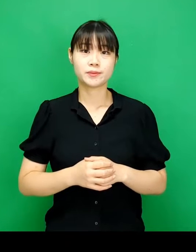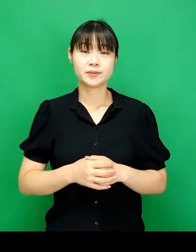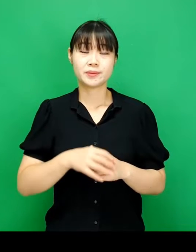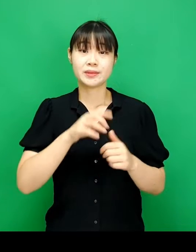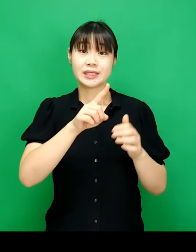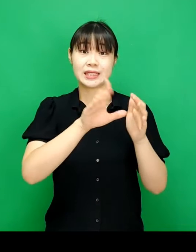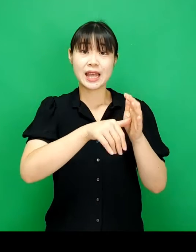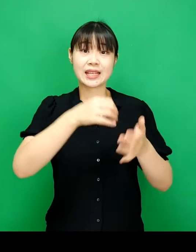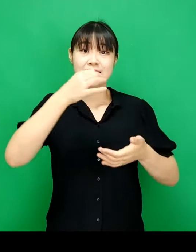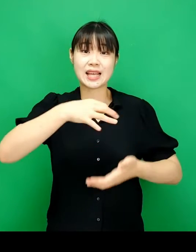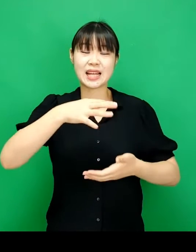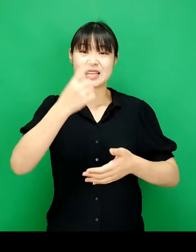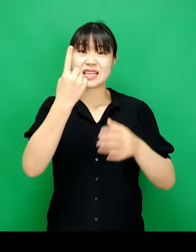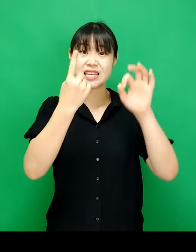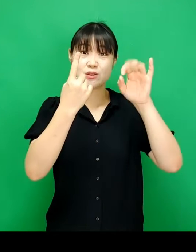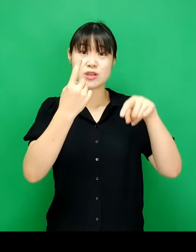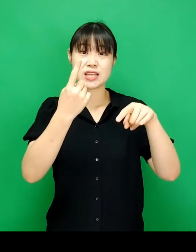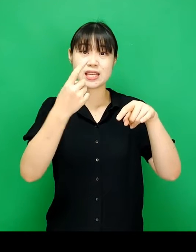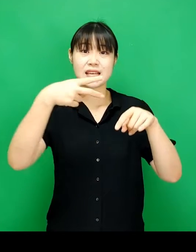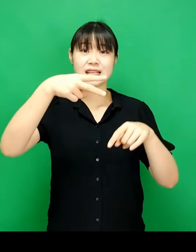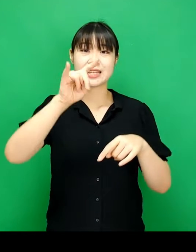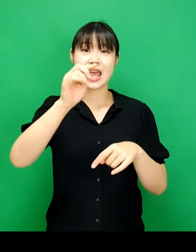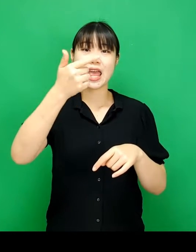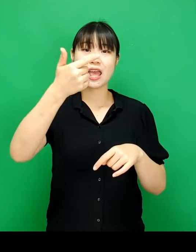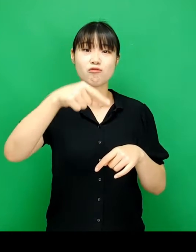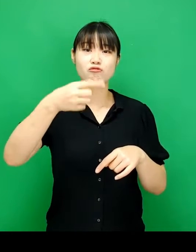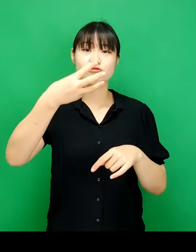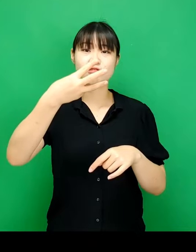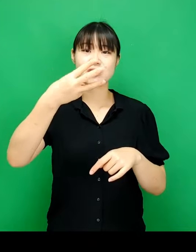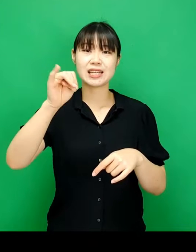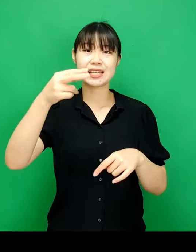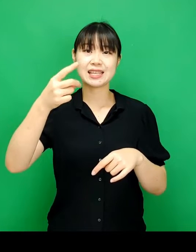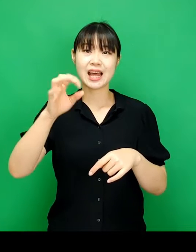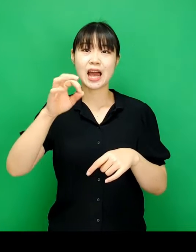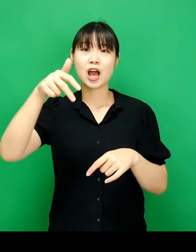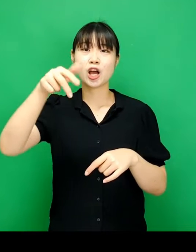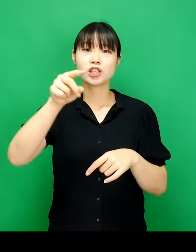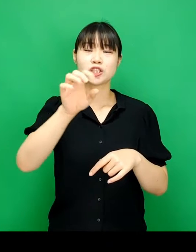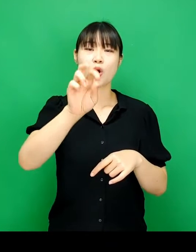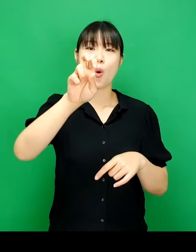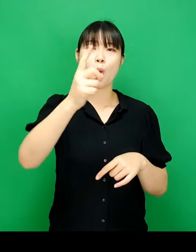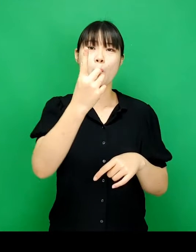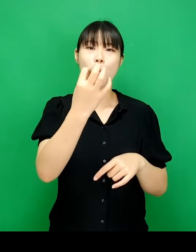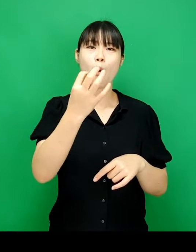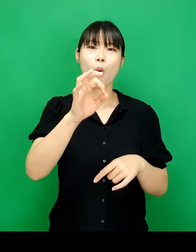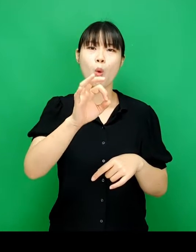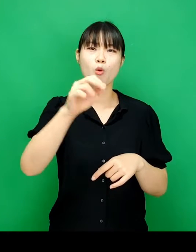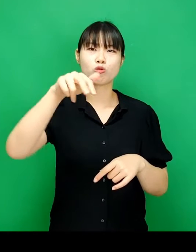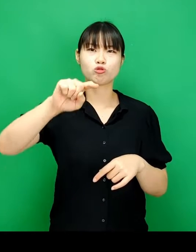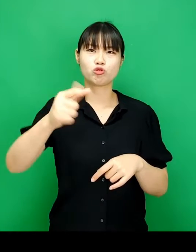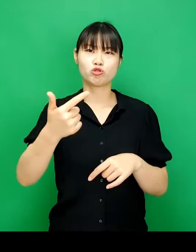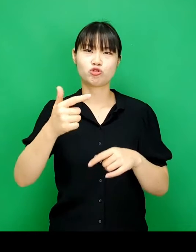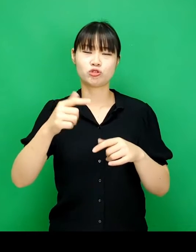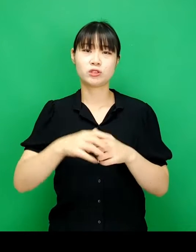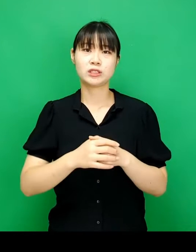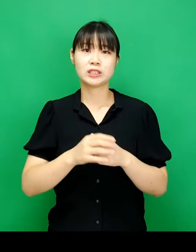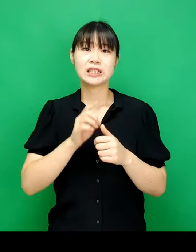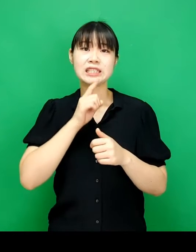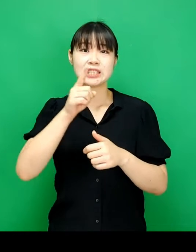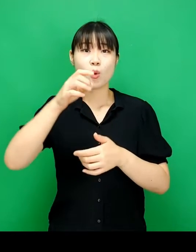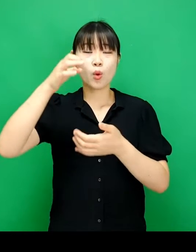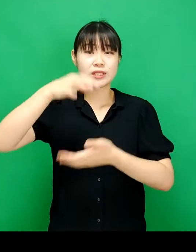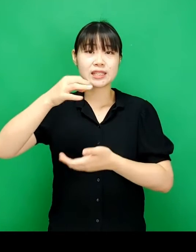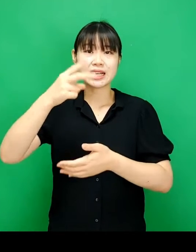당시 재산 1위는 새누리당 정몽준 의원 신고 재산은